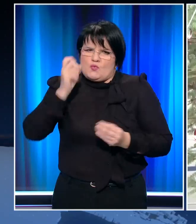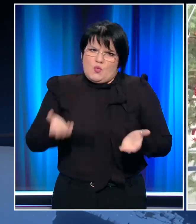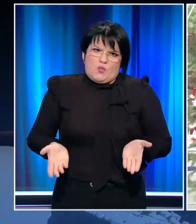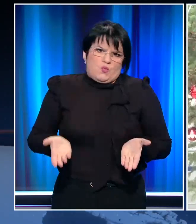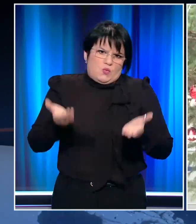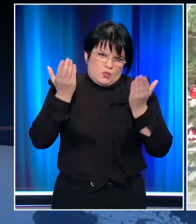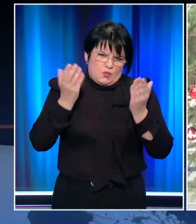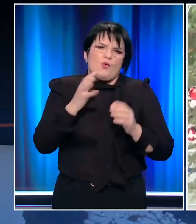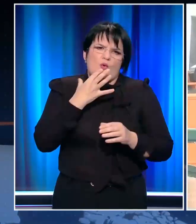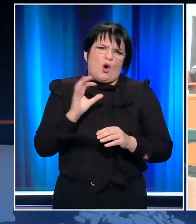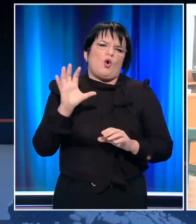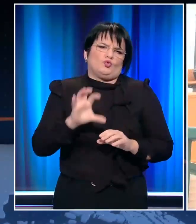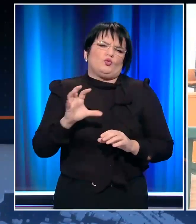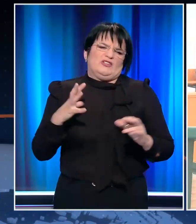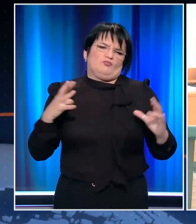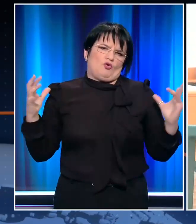τώρα.